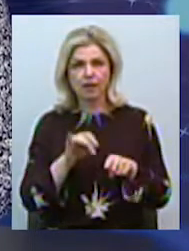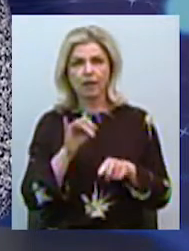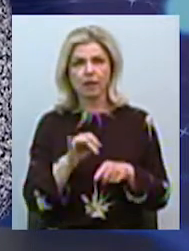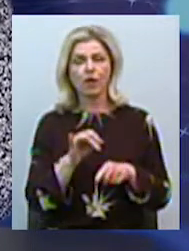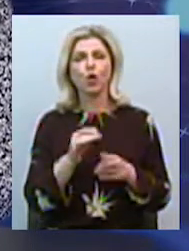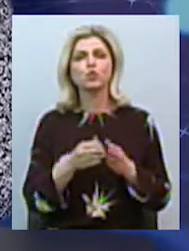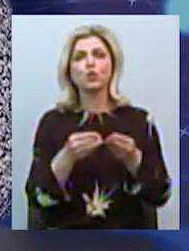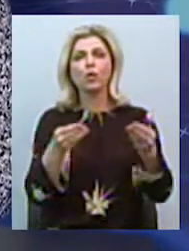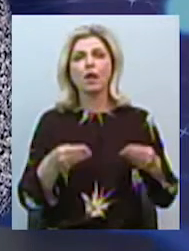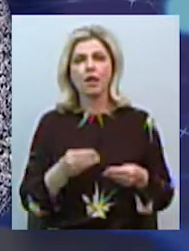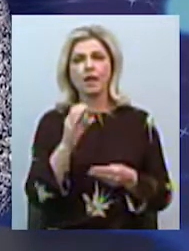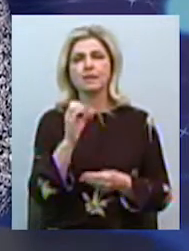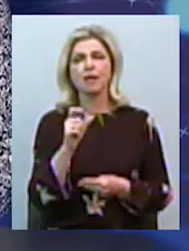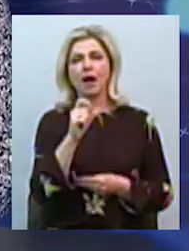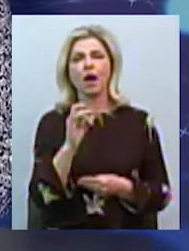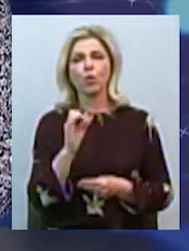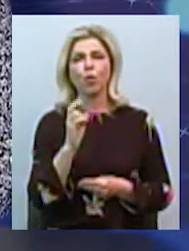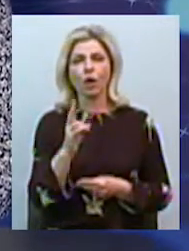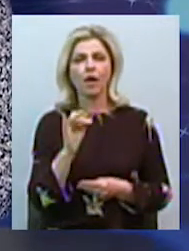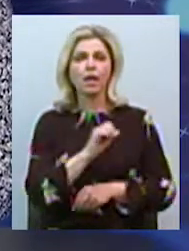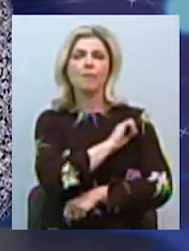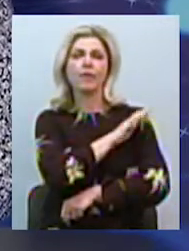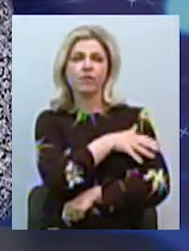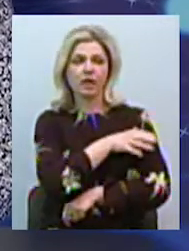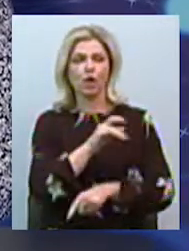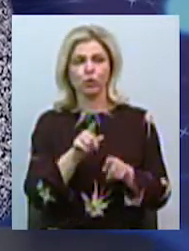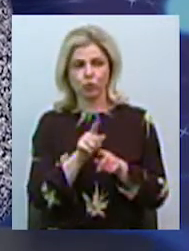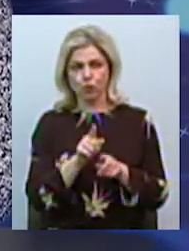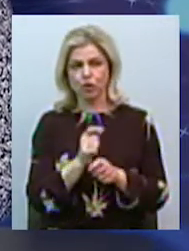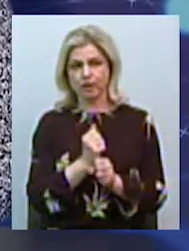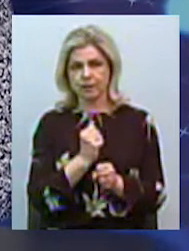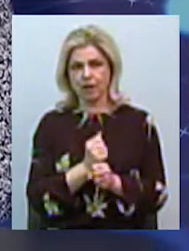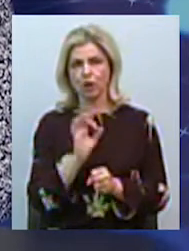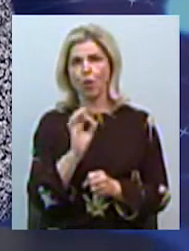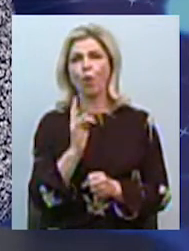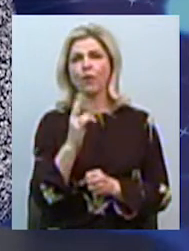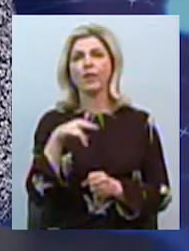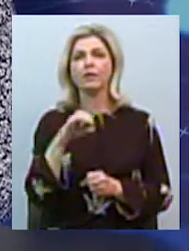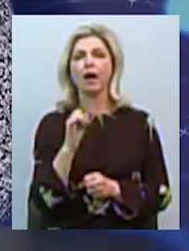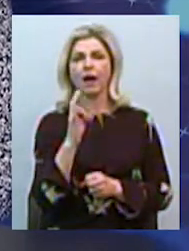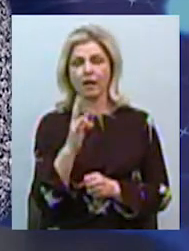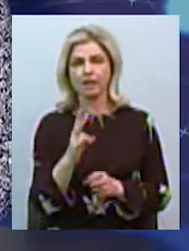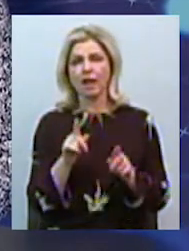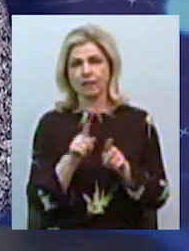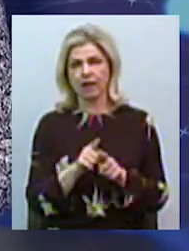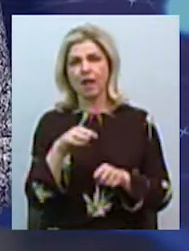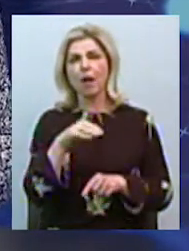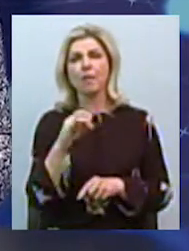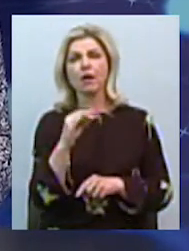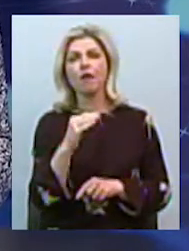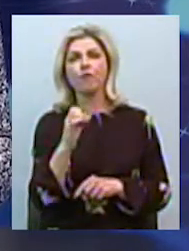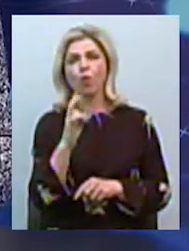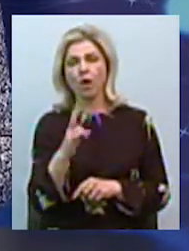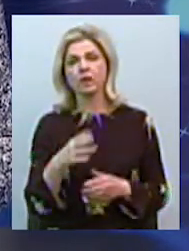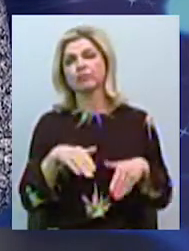«Сахарок», і питерські індокринологи «Диабетконнект» создали, прям онлайн, точно такі ж марафони, рекомендуючі